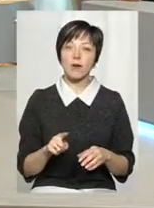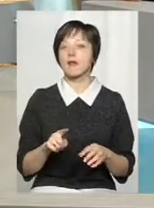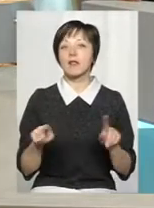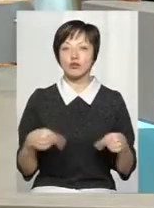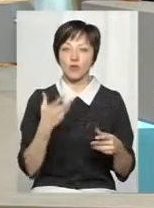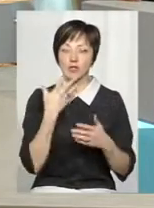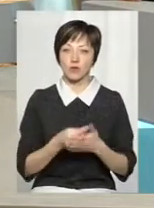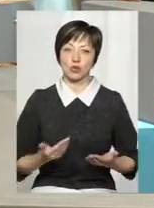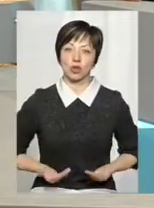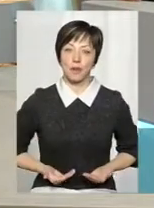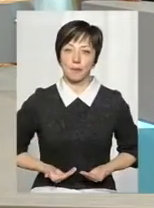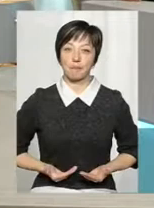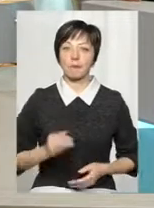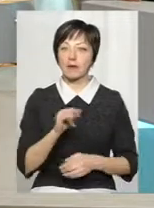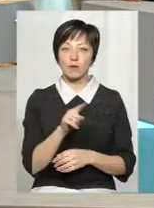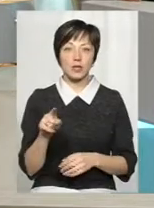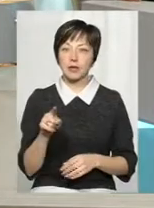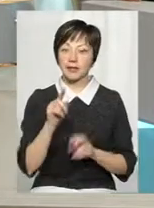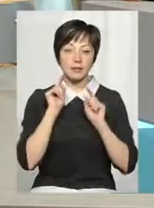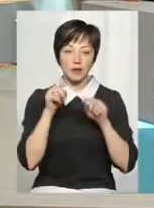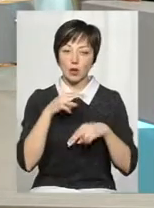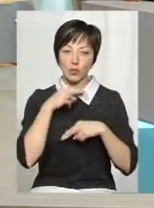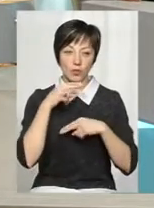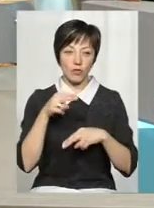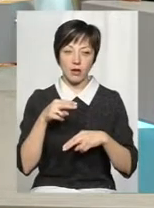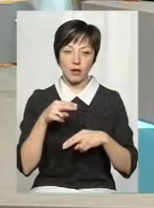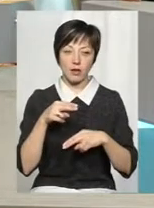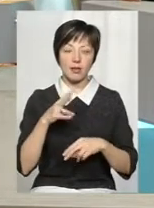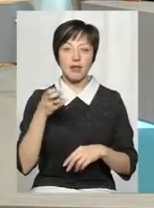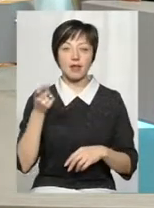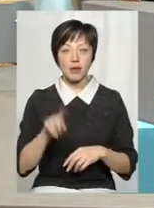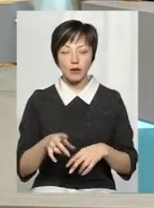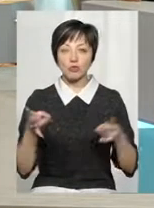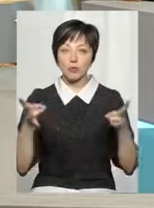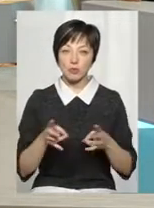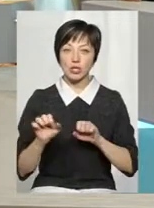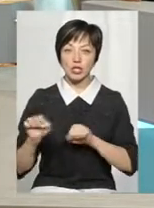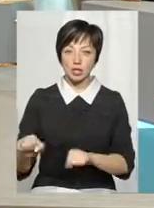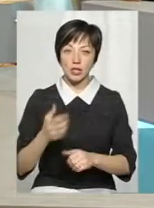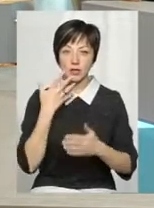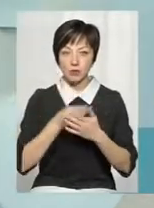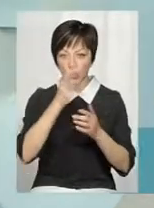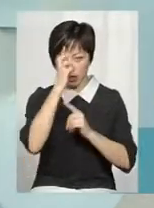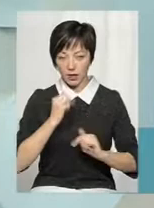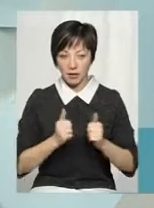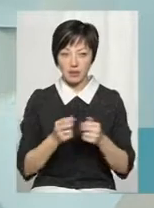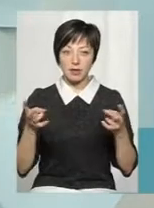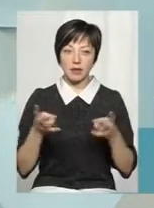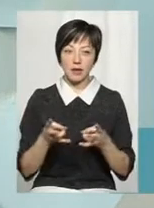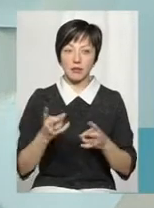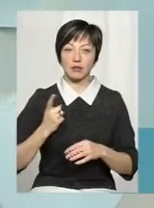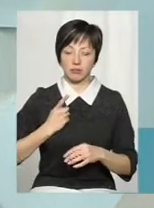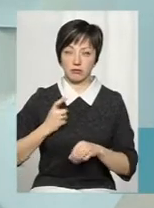життя. І вони не звертають уваги на те, що потрібно захищати свою країну, треба стояти на її